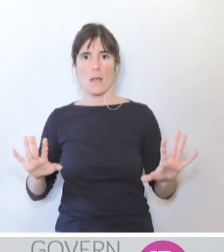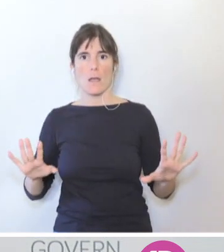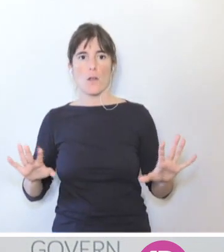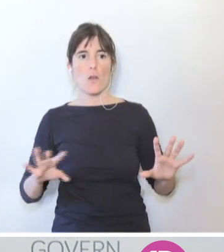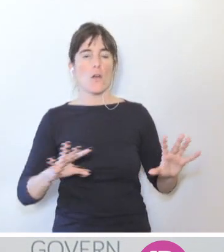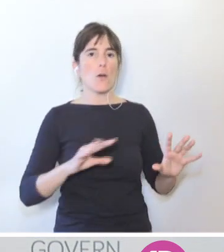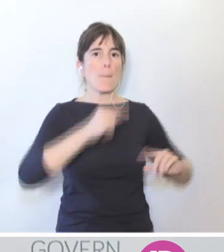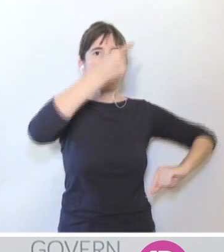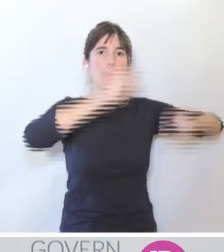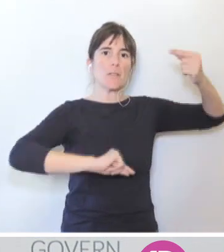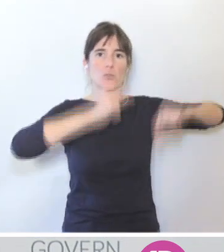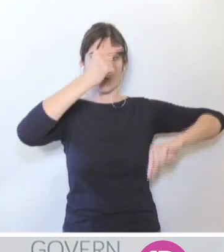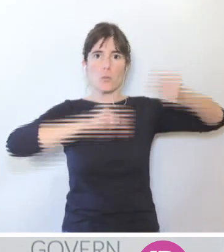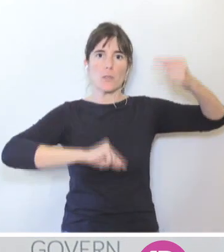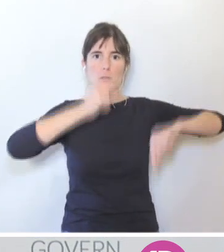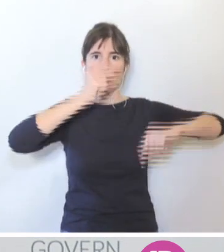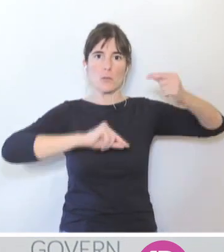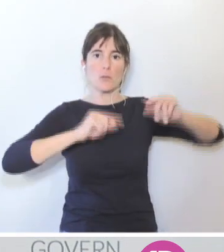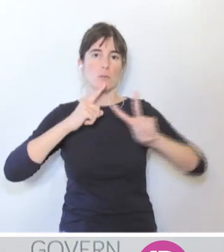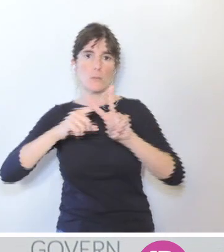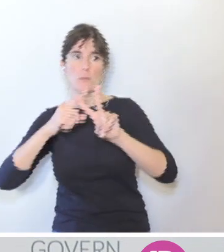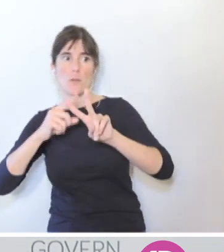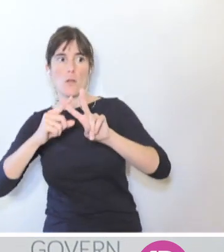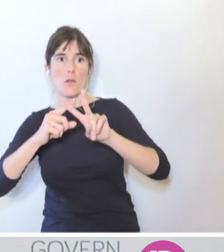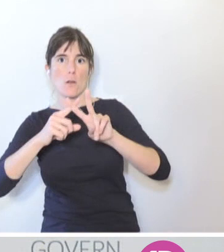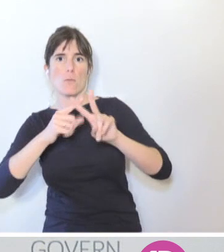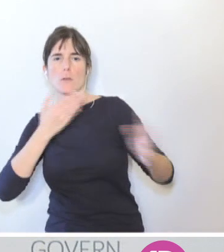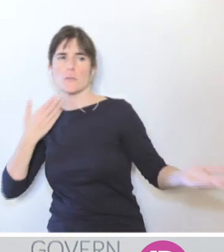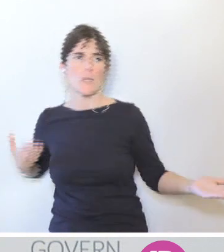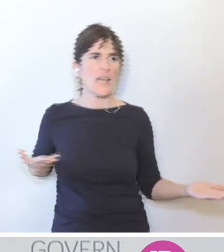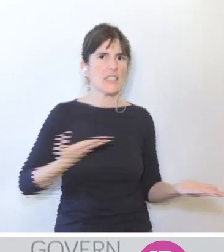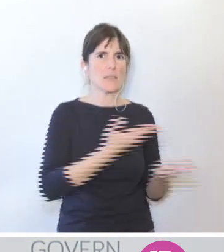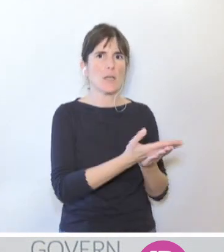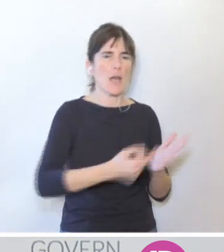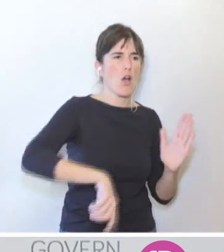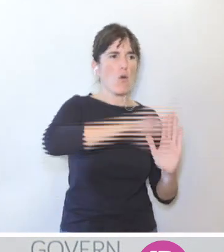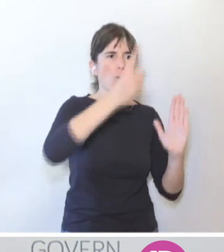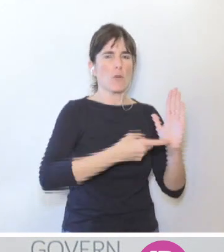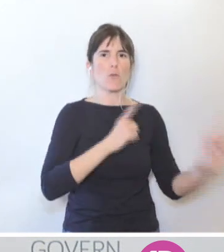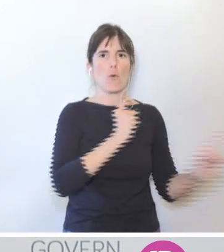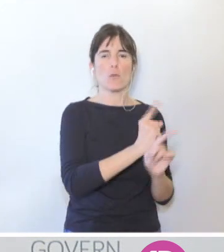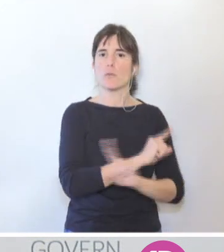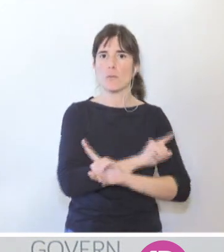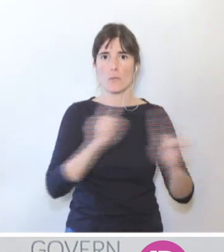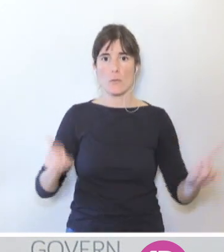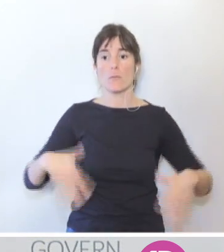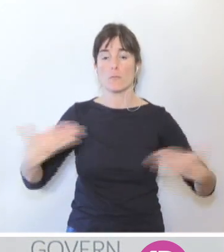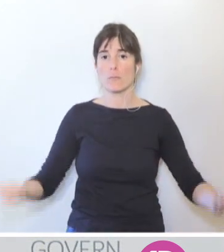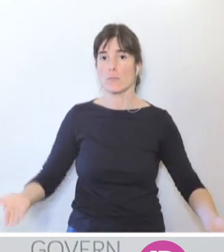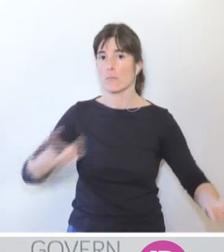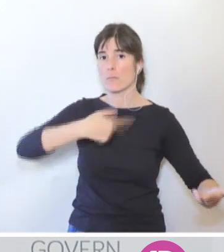pressupostos durant tota sa legislatura. En conseqüència, en sa mesura que entenem que el govern de Selles Balears està complint